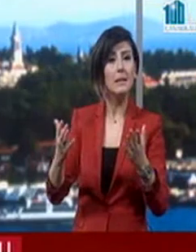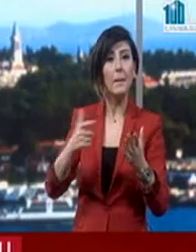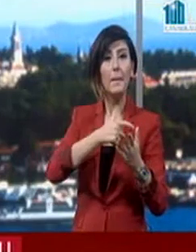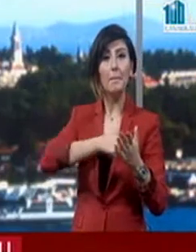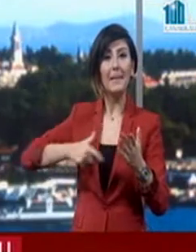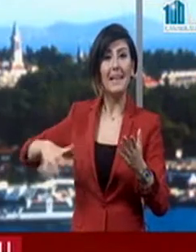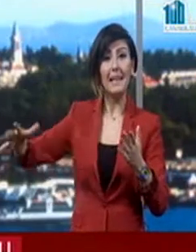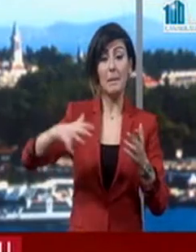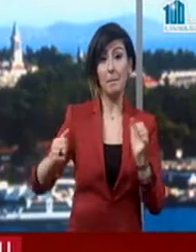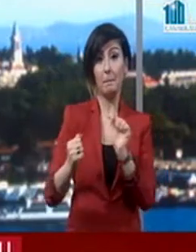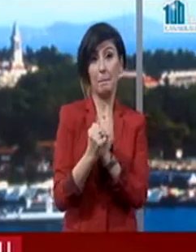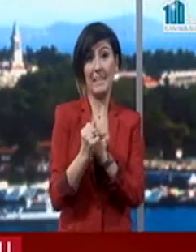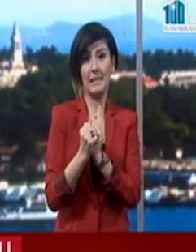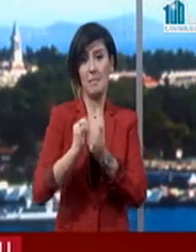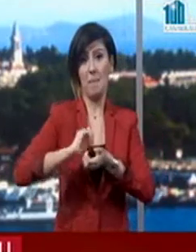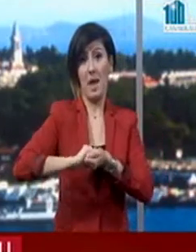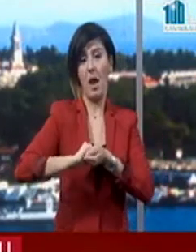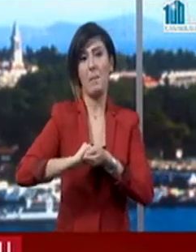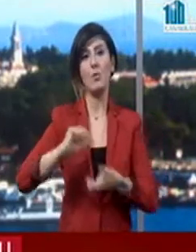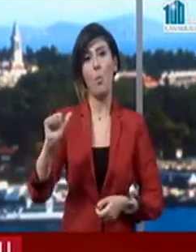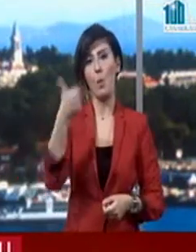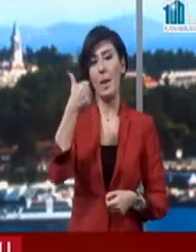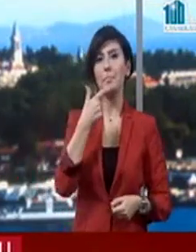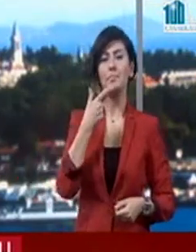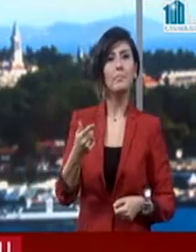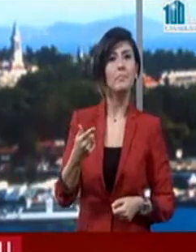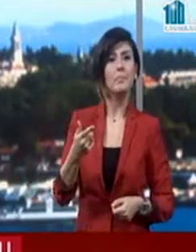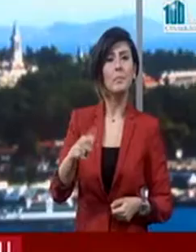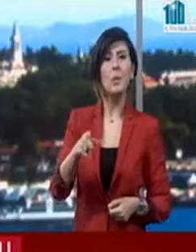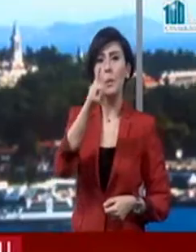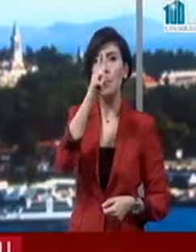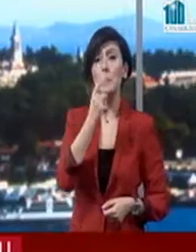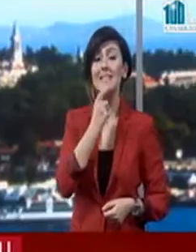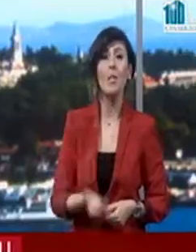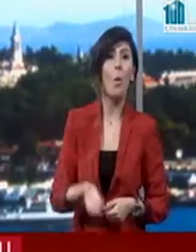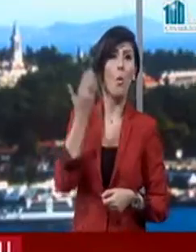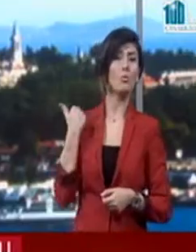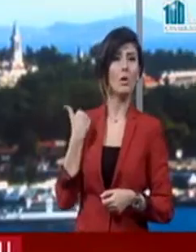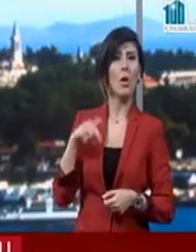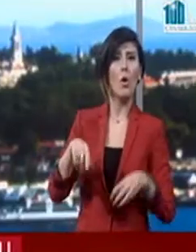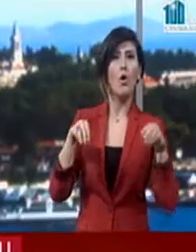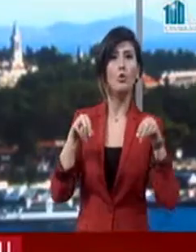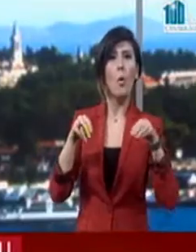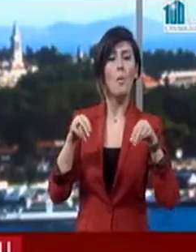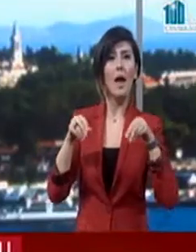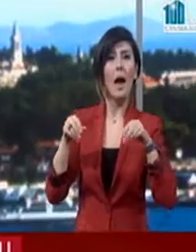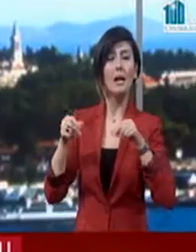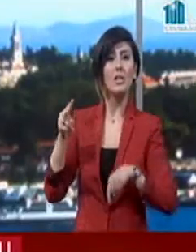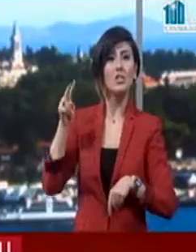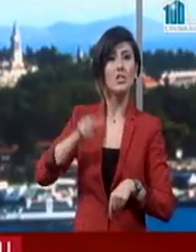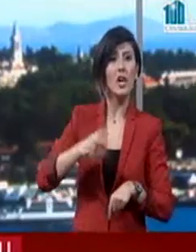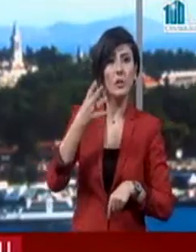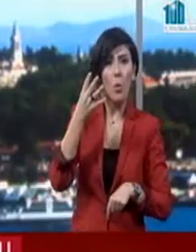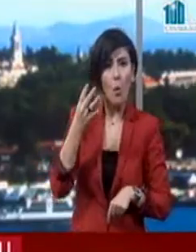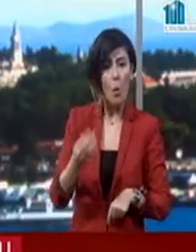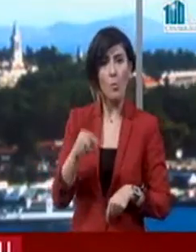birliğin ve beraberliğinin önemidir. İşte 100 yıl önce bu topraklara şehit düşen